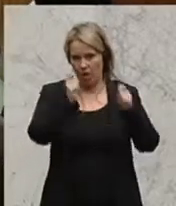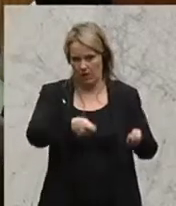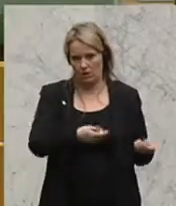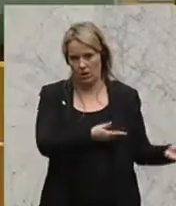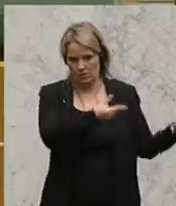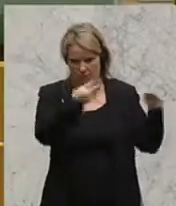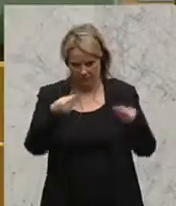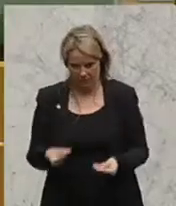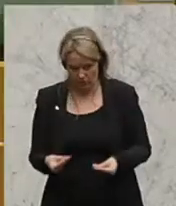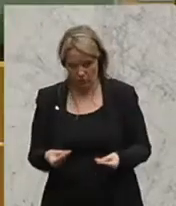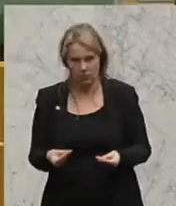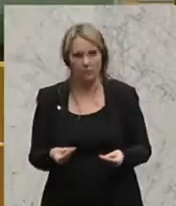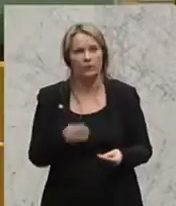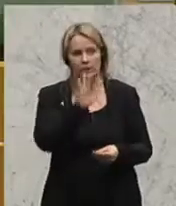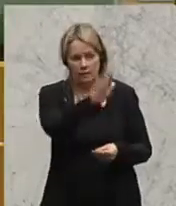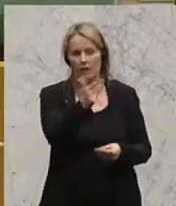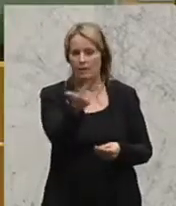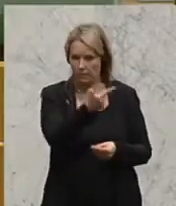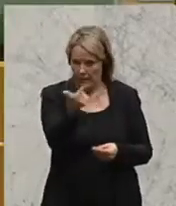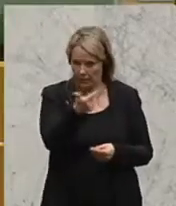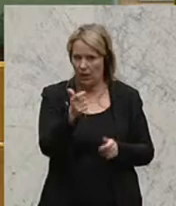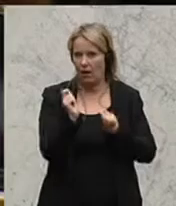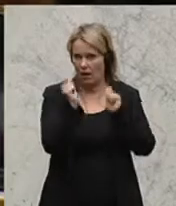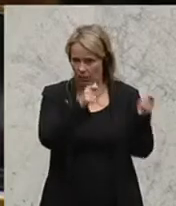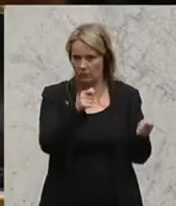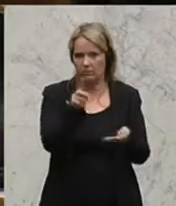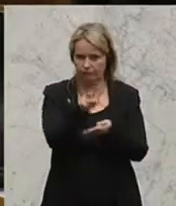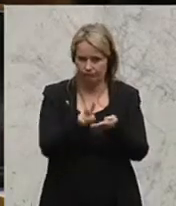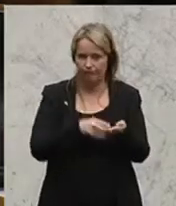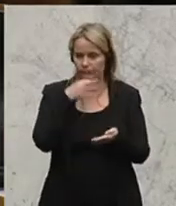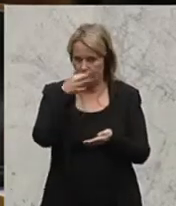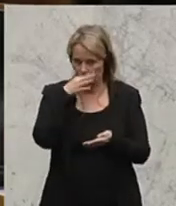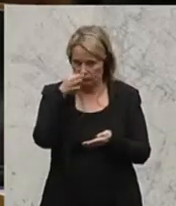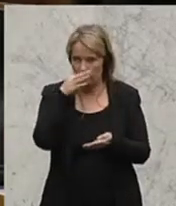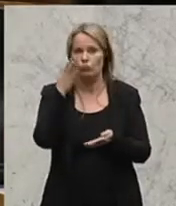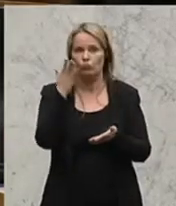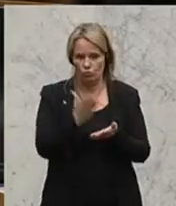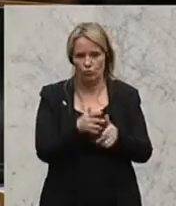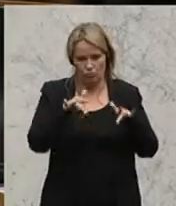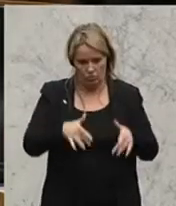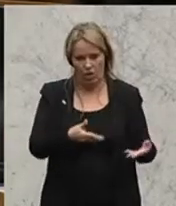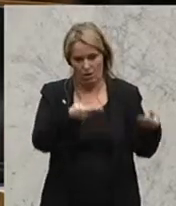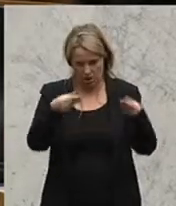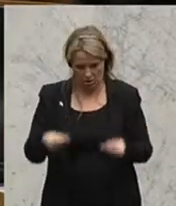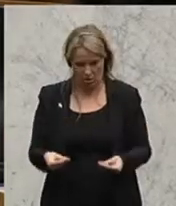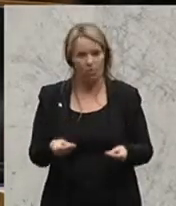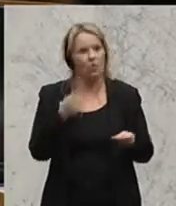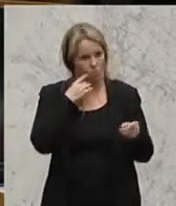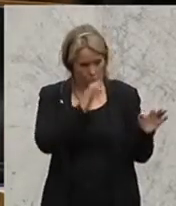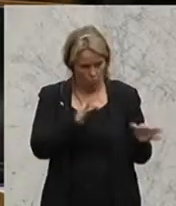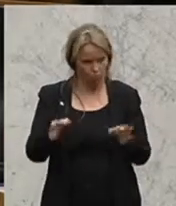vorgelegt. Ihre beiden von Ihnen Vorgetragenen sind ebenfalls hier heroben aufliegend, damit